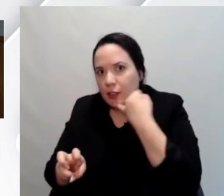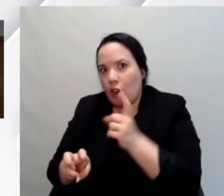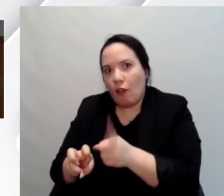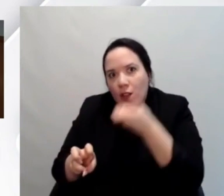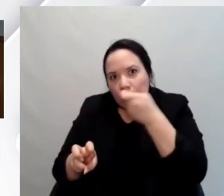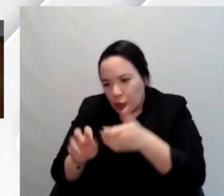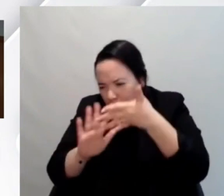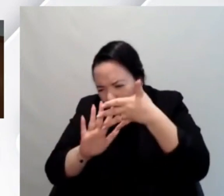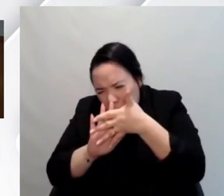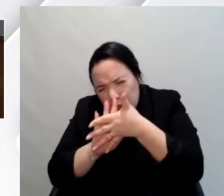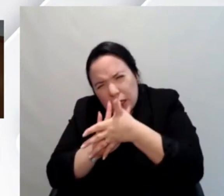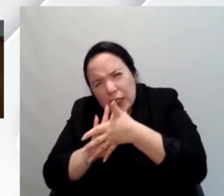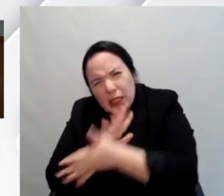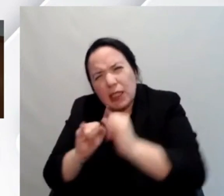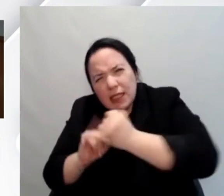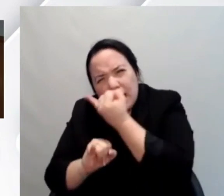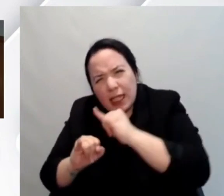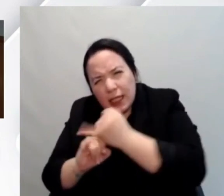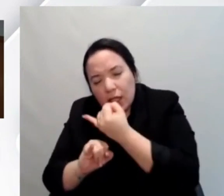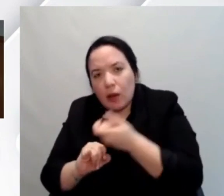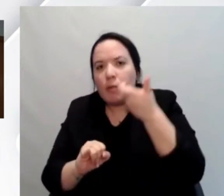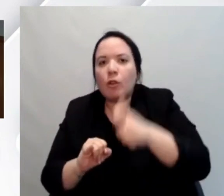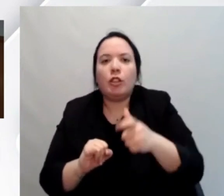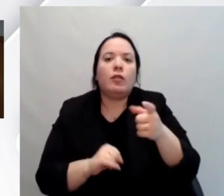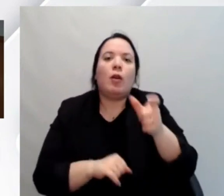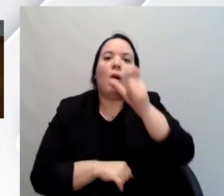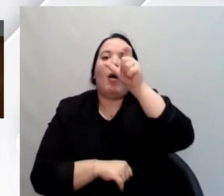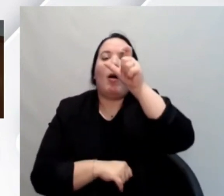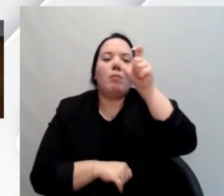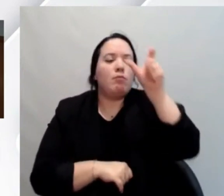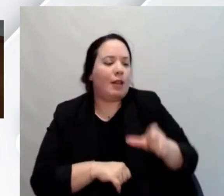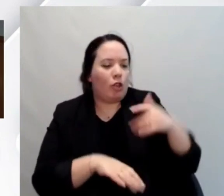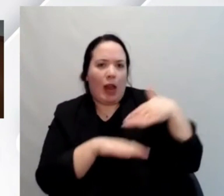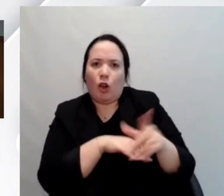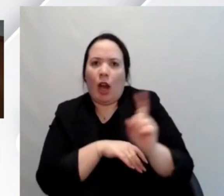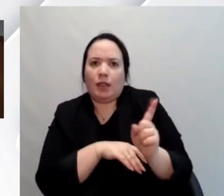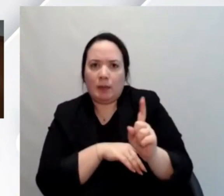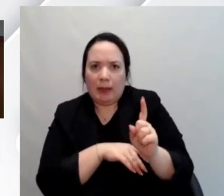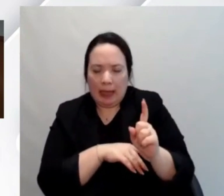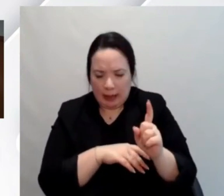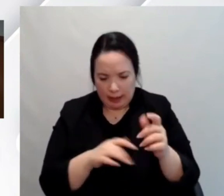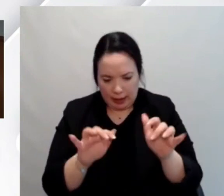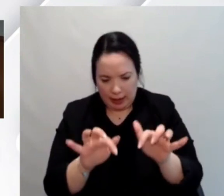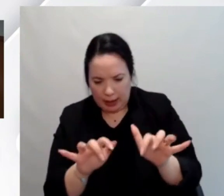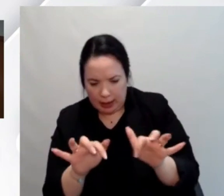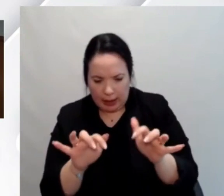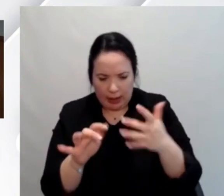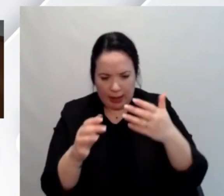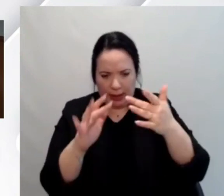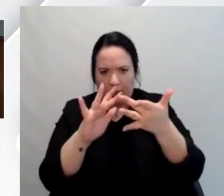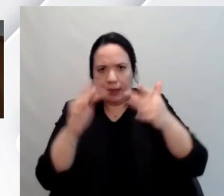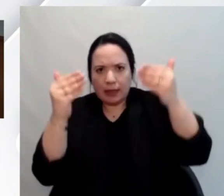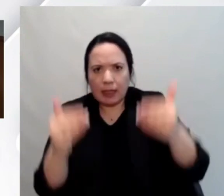avanzate rischia di rimanere frustrato se una piattaforma un sito un